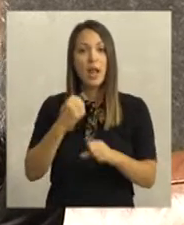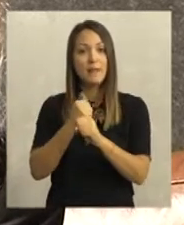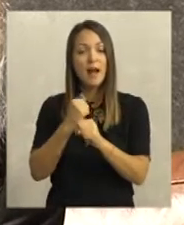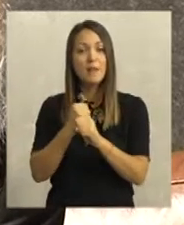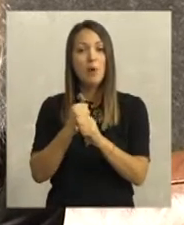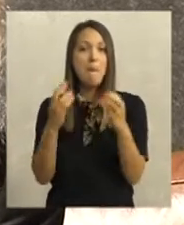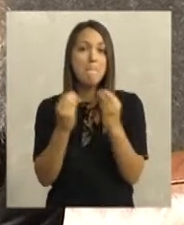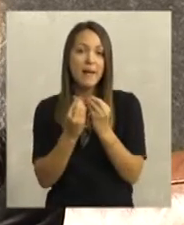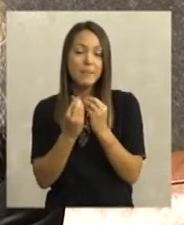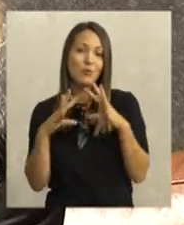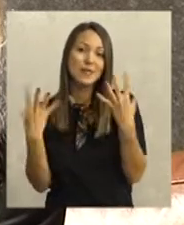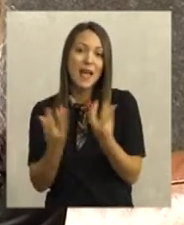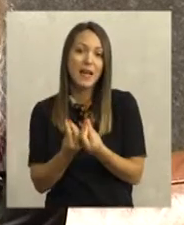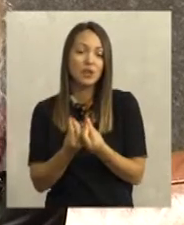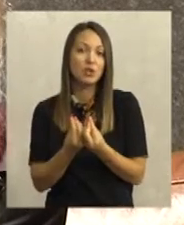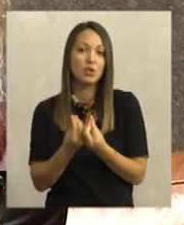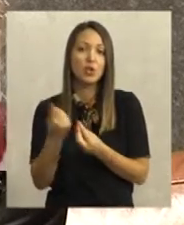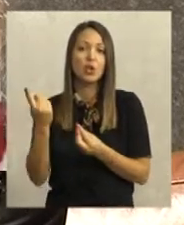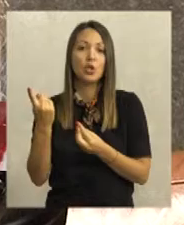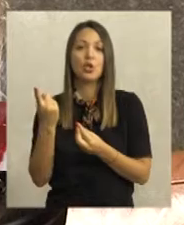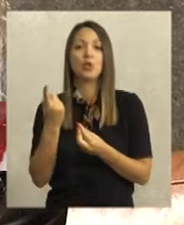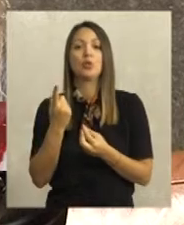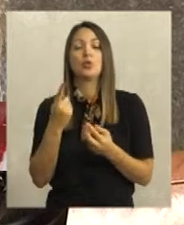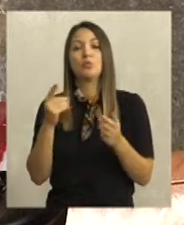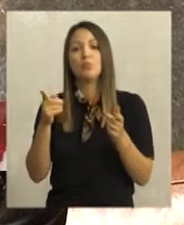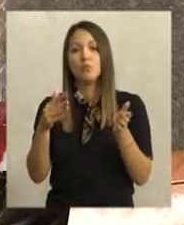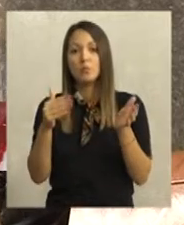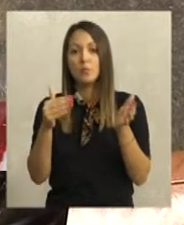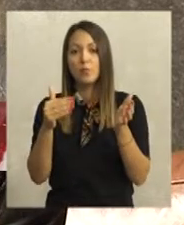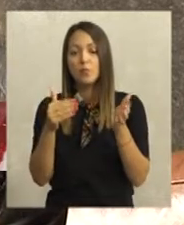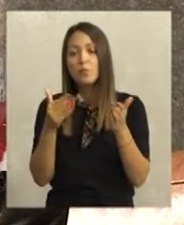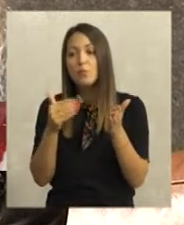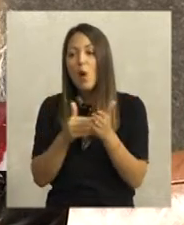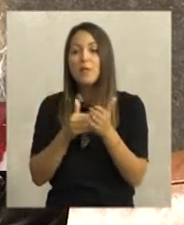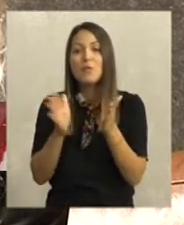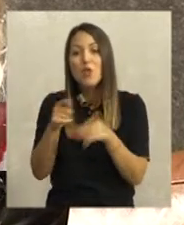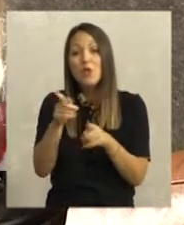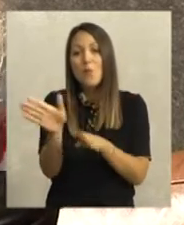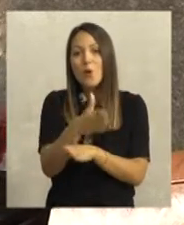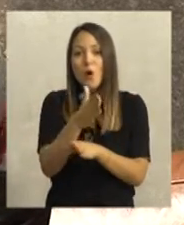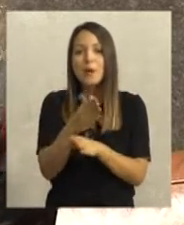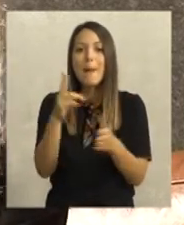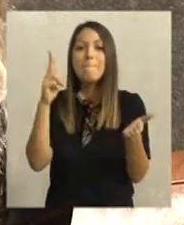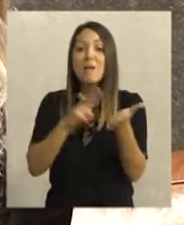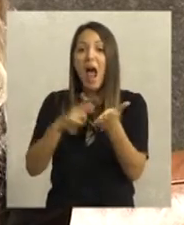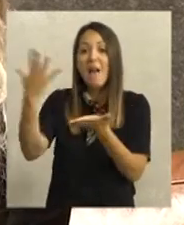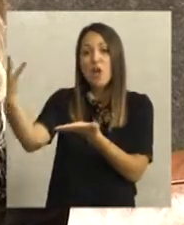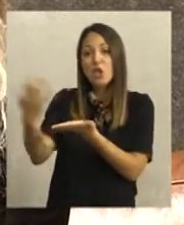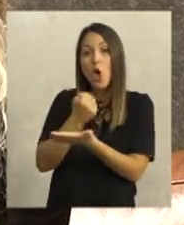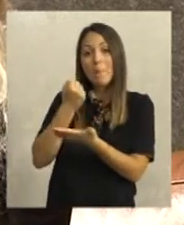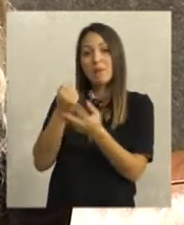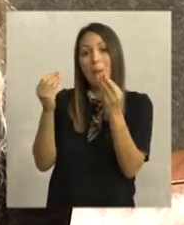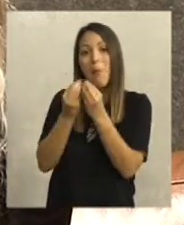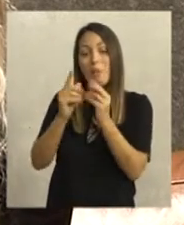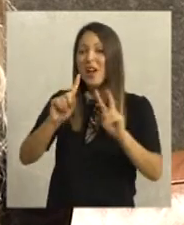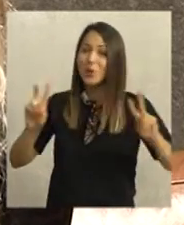radimo na Bergmanu zajedno. i onda je to bio proces neki koji je trebalo da prođemo. Prava, prvo da se dobiju